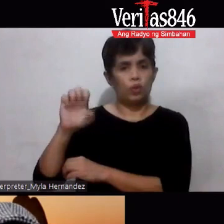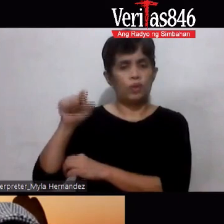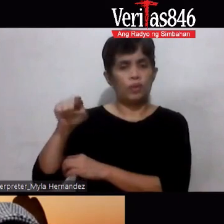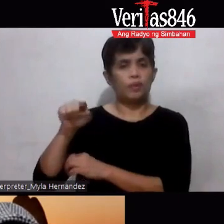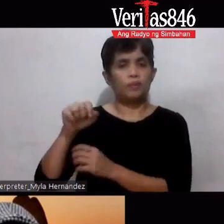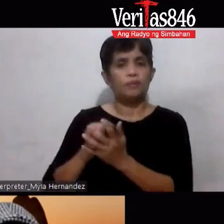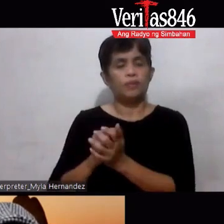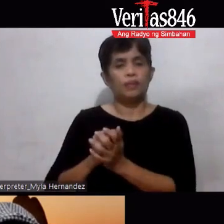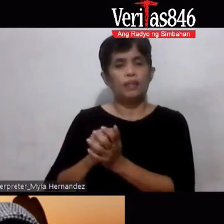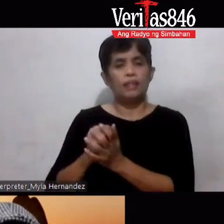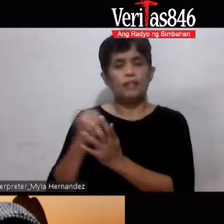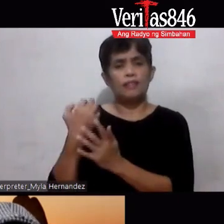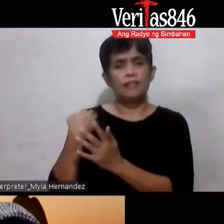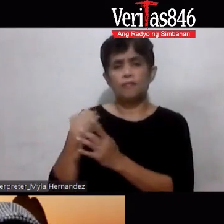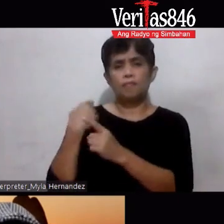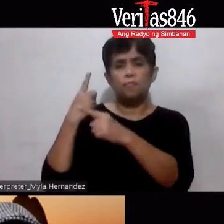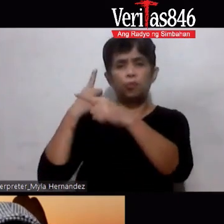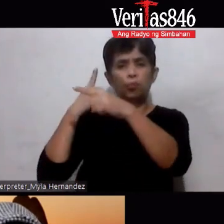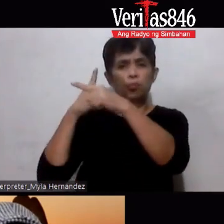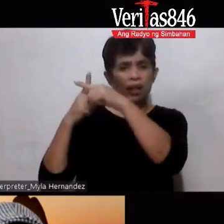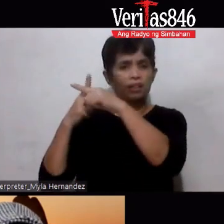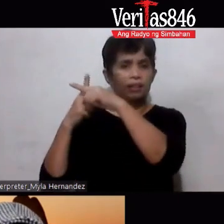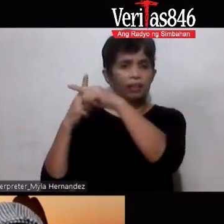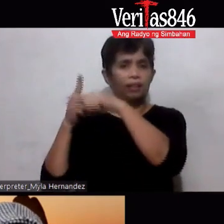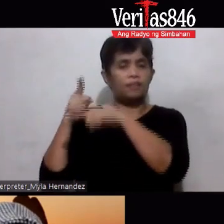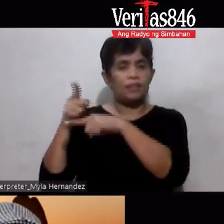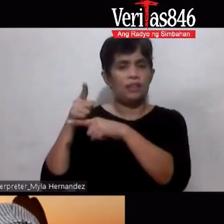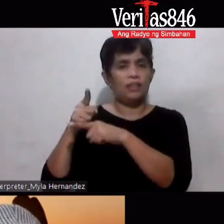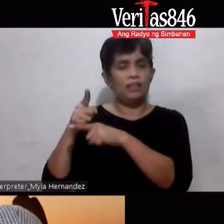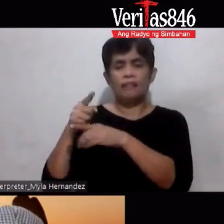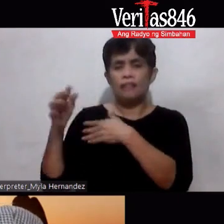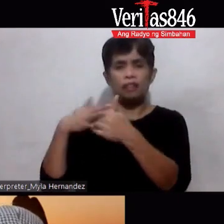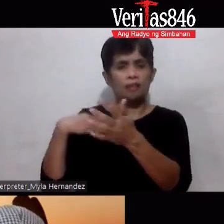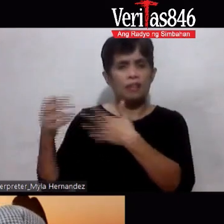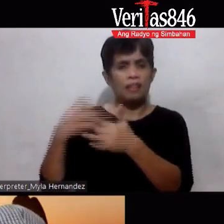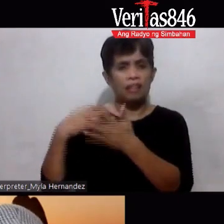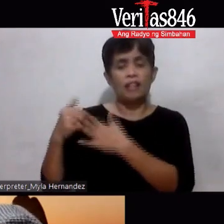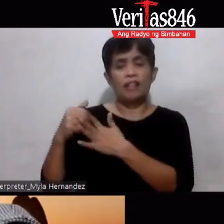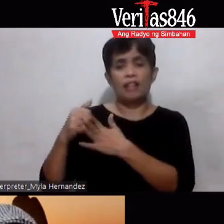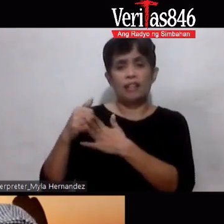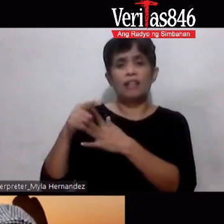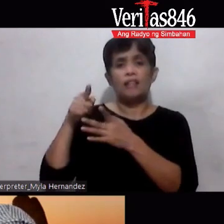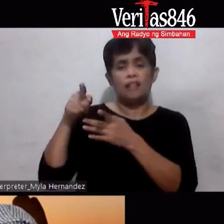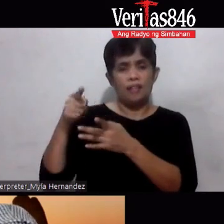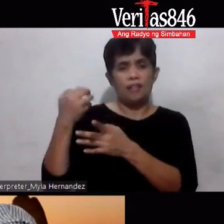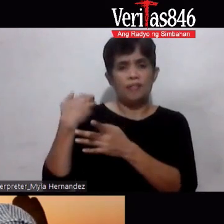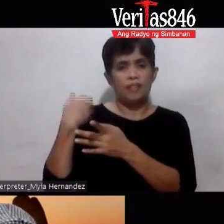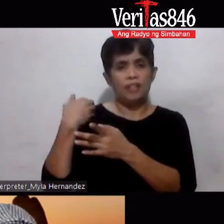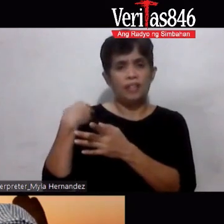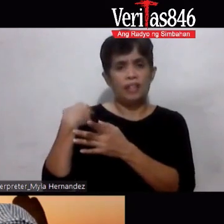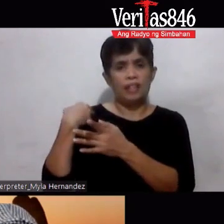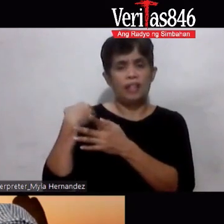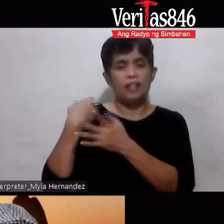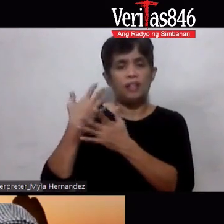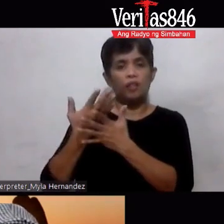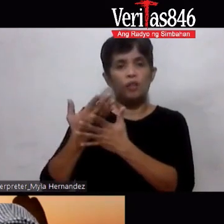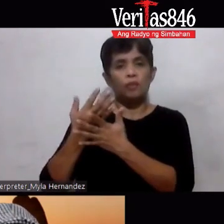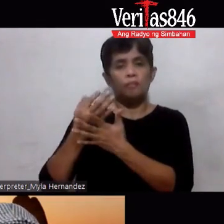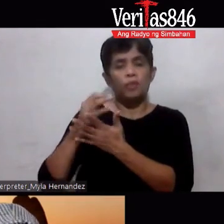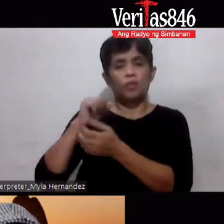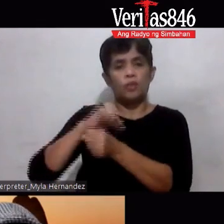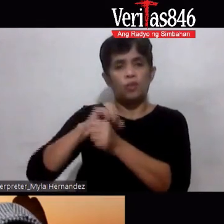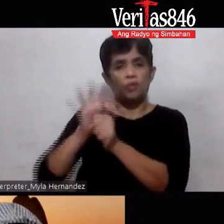Lina Sobrang positive siya Kahit na Napasukan sila Ng COVID Sa kanilang household Nakukuha ko sa kanyang text Na